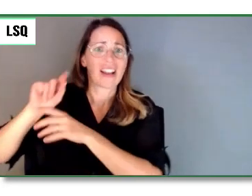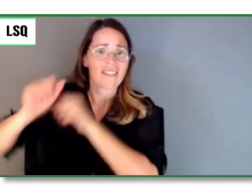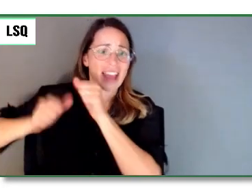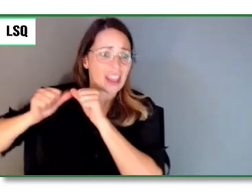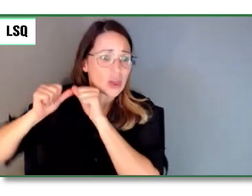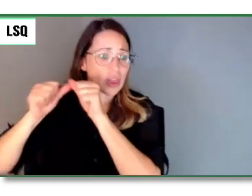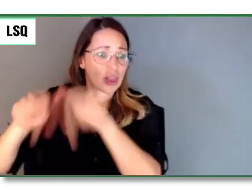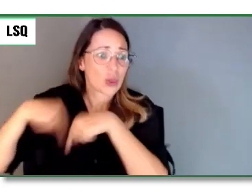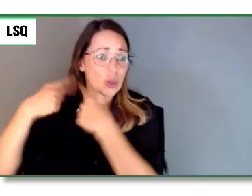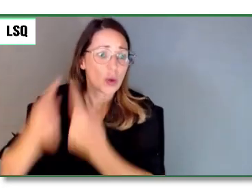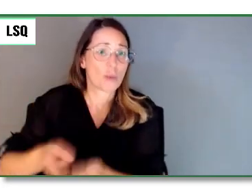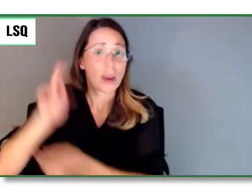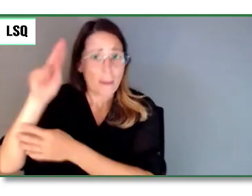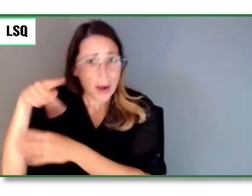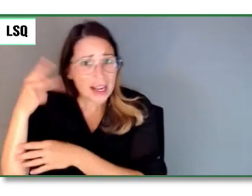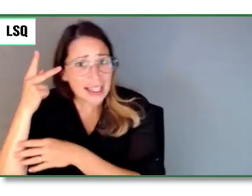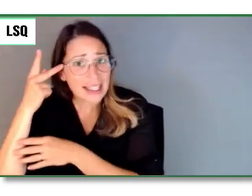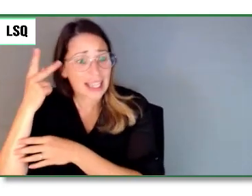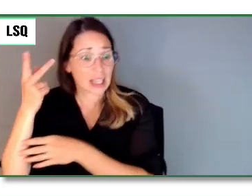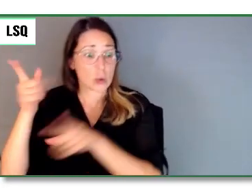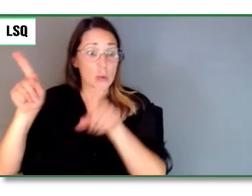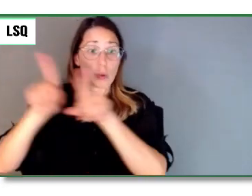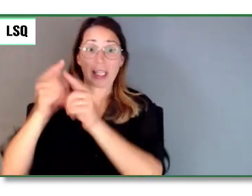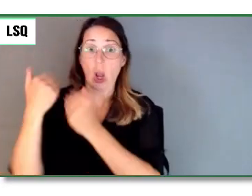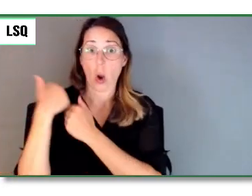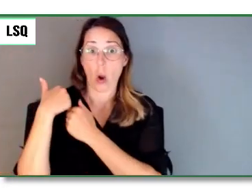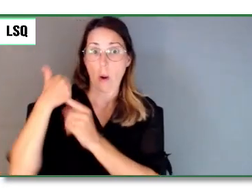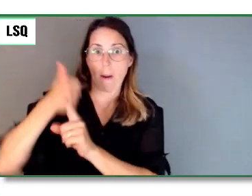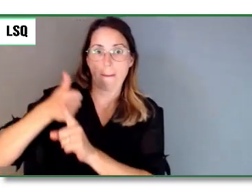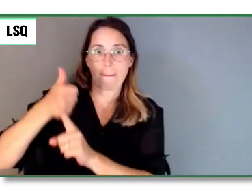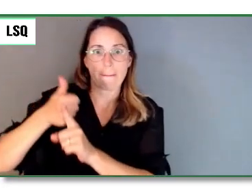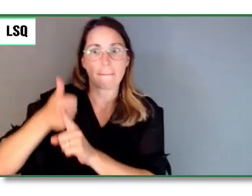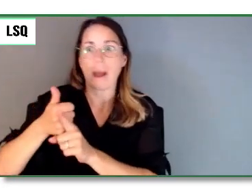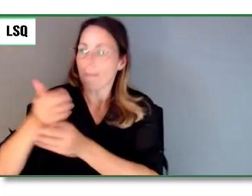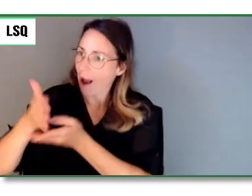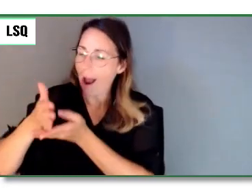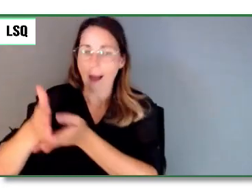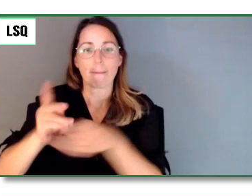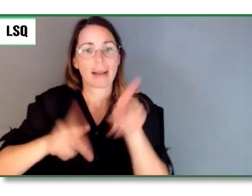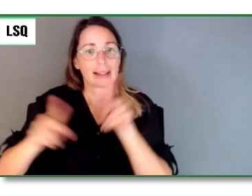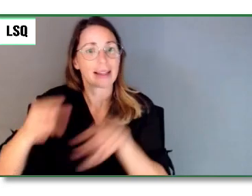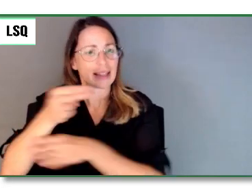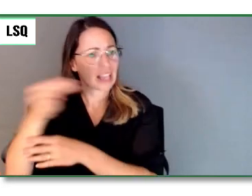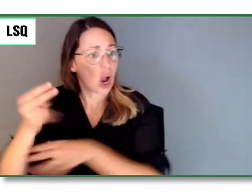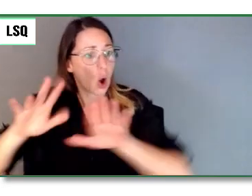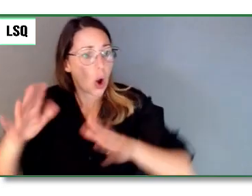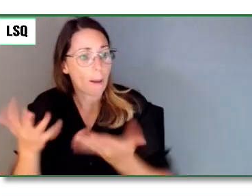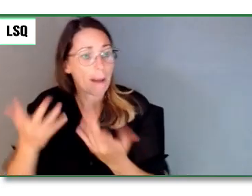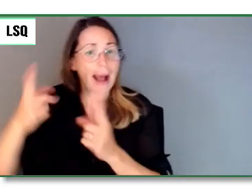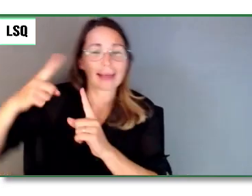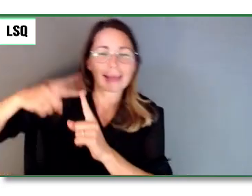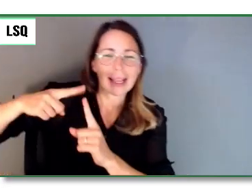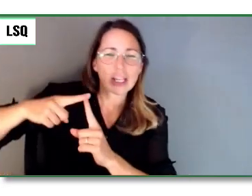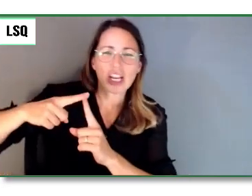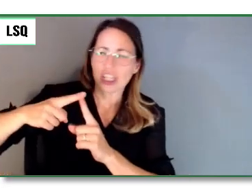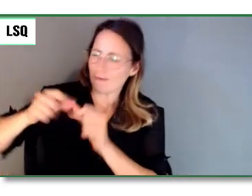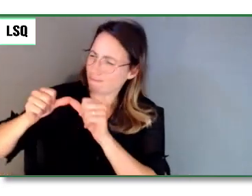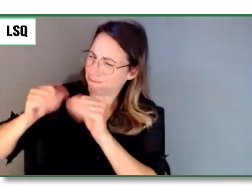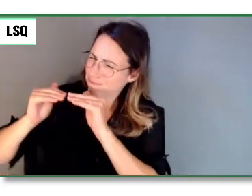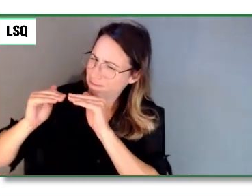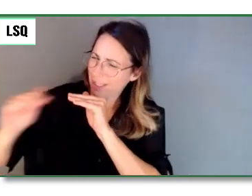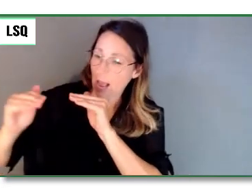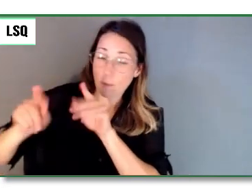qui maintiennent et améliorent leurs capacités fonctionnelles. Elle a un doctorat en anglais de l'Université du Nouveau-Mexique en 2017. Bienvenue Julie.